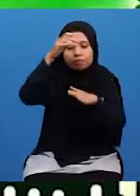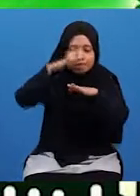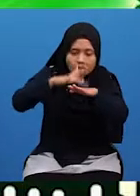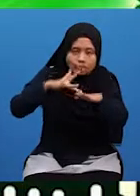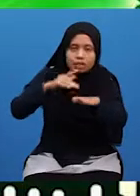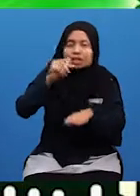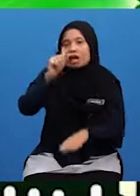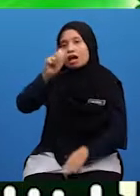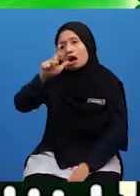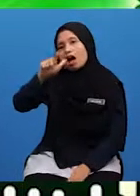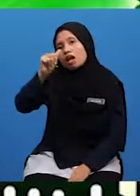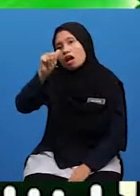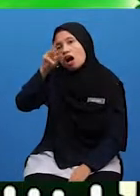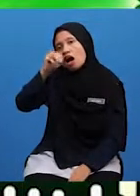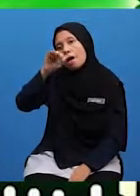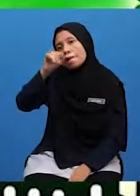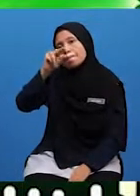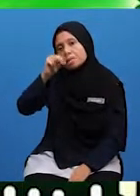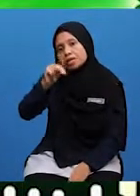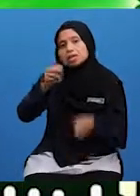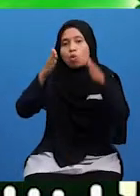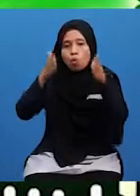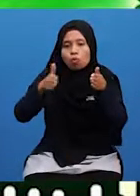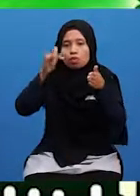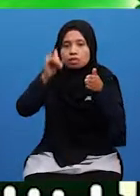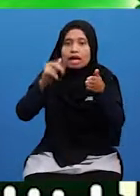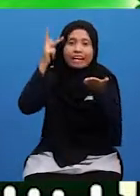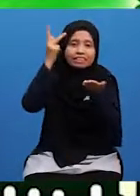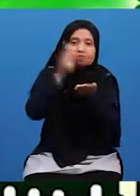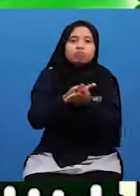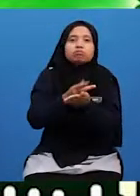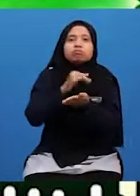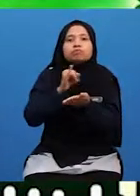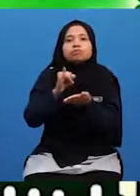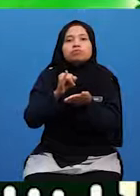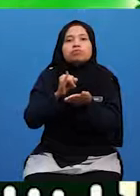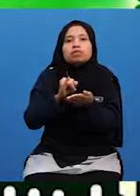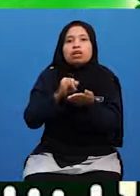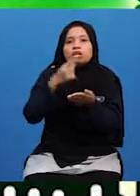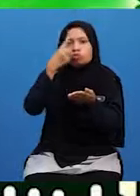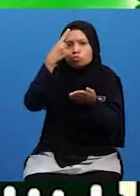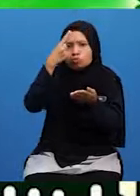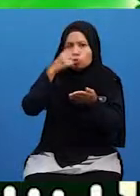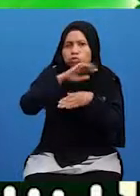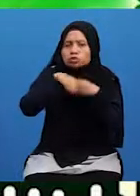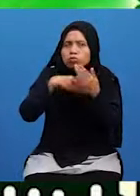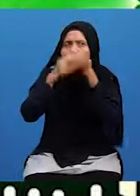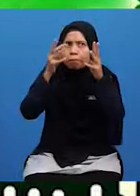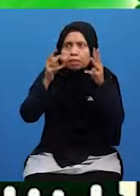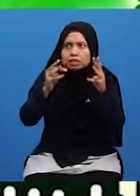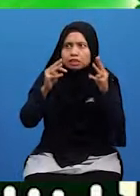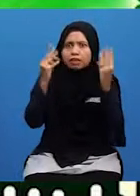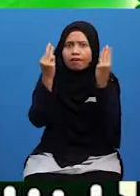Al-Amin Yang bermaksud Orang yang Dipercayai Bagi Masyarakat Kota Mekah